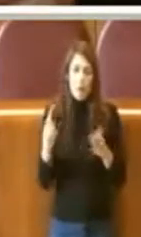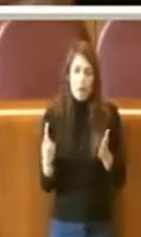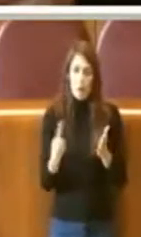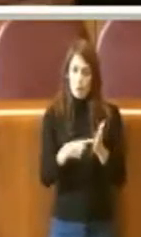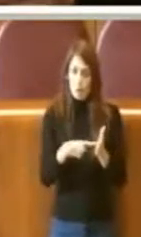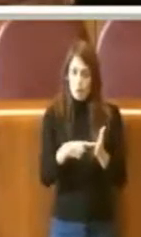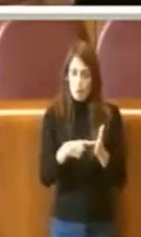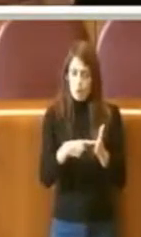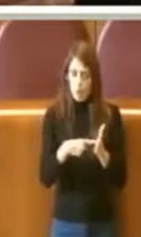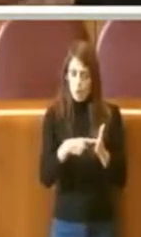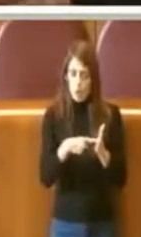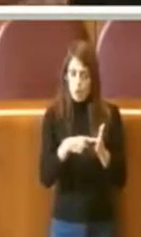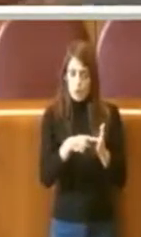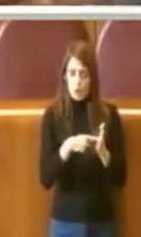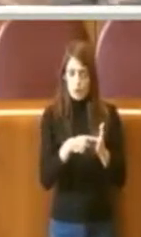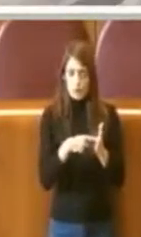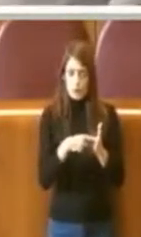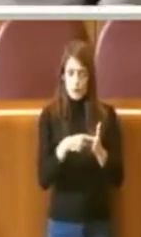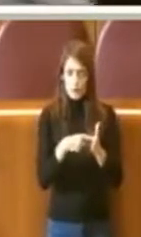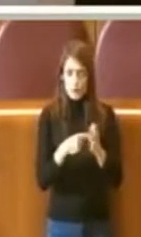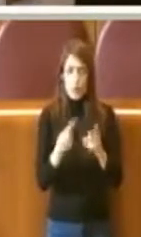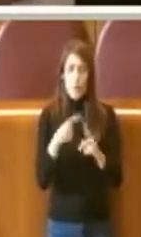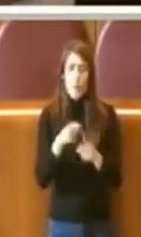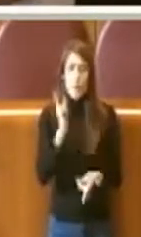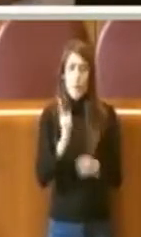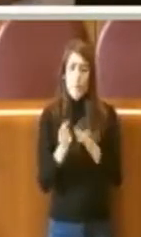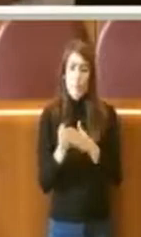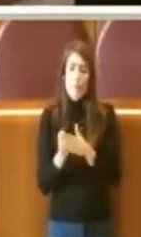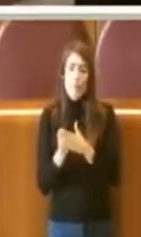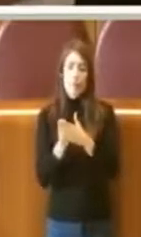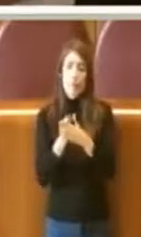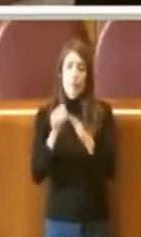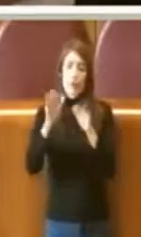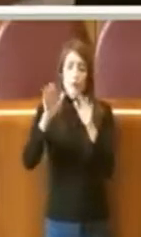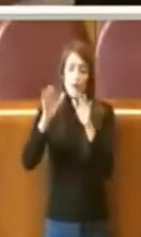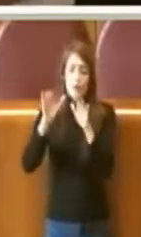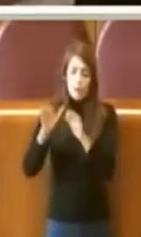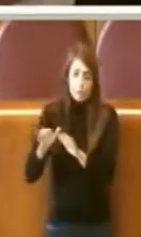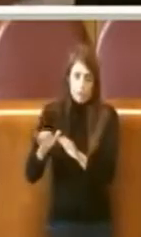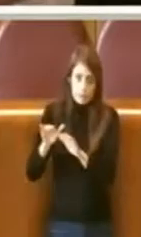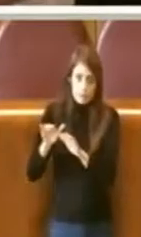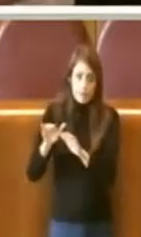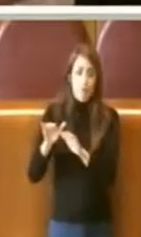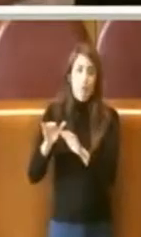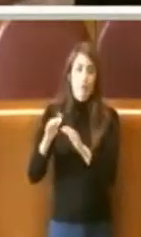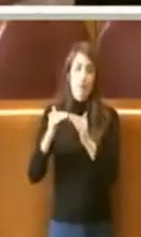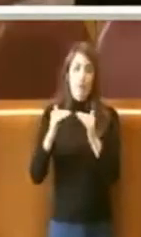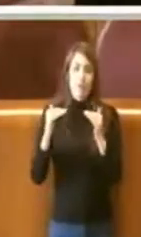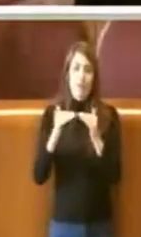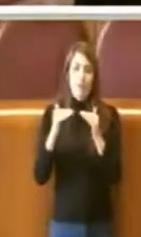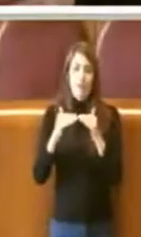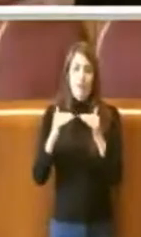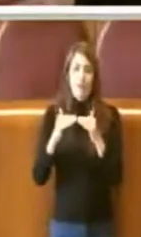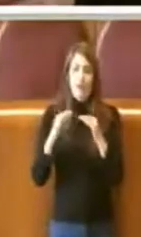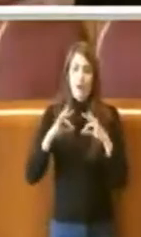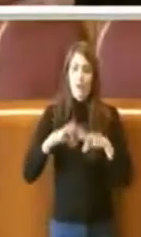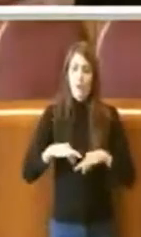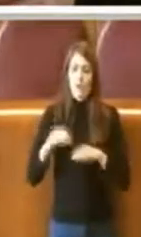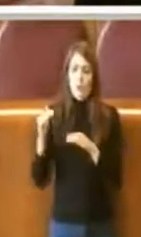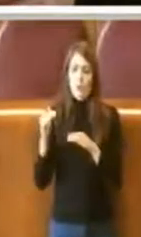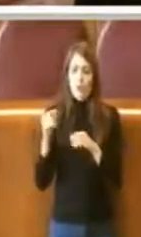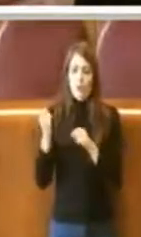Infine, si attuino politiche di sostegno e protezione dei livelli occupazionali e si attivino i necessari